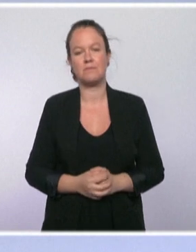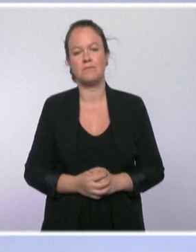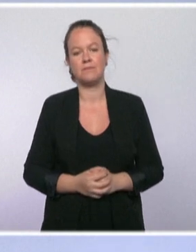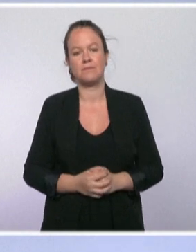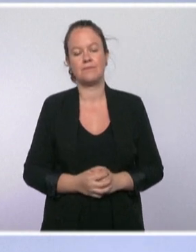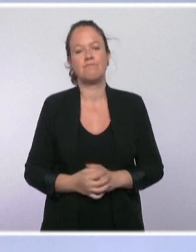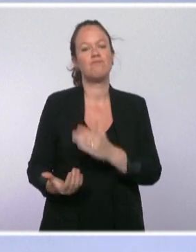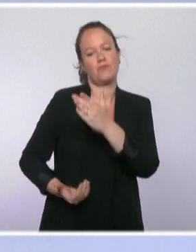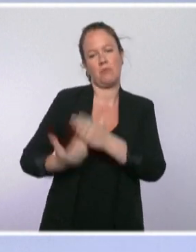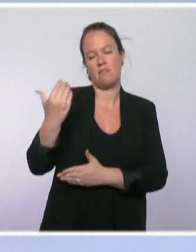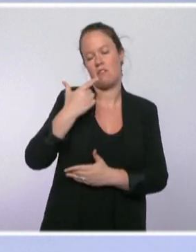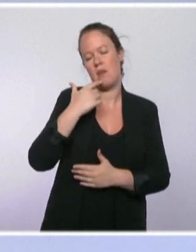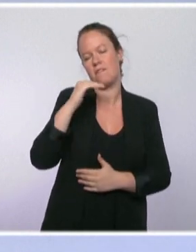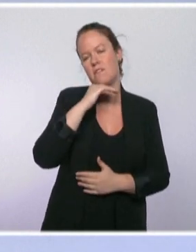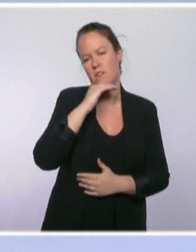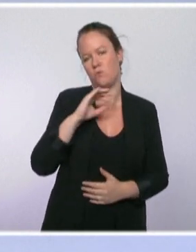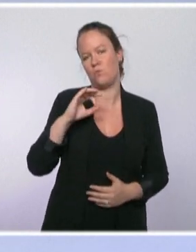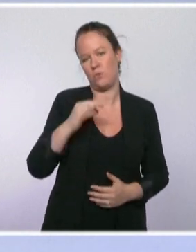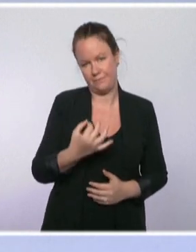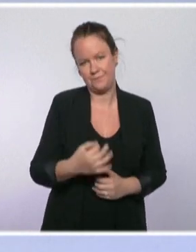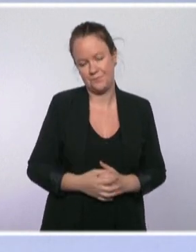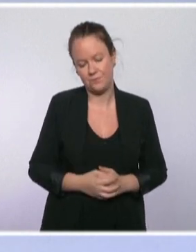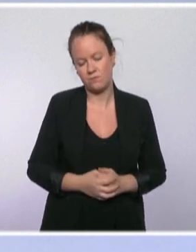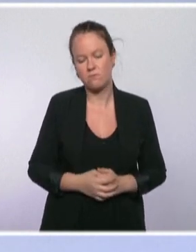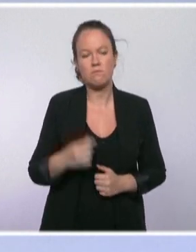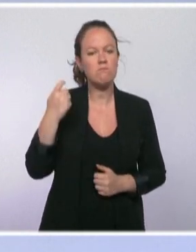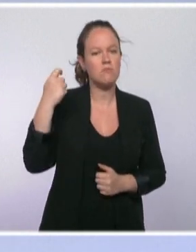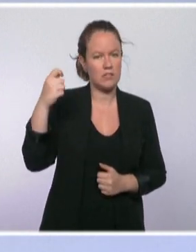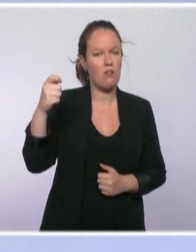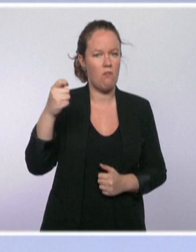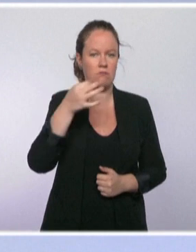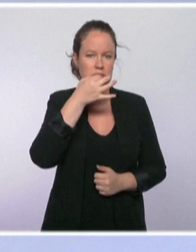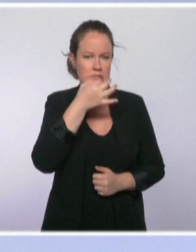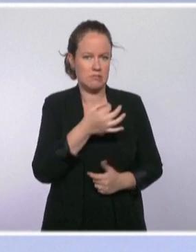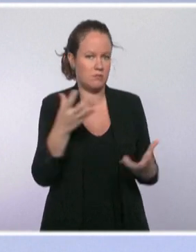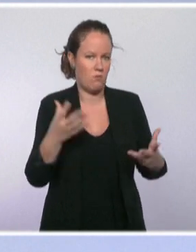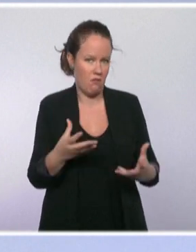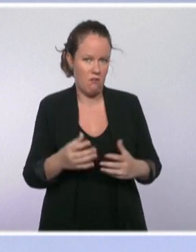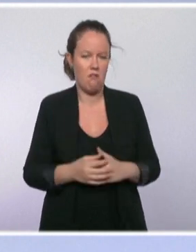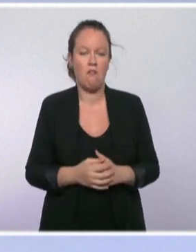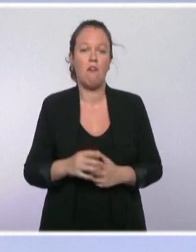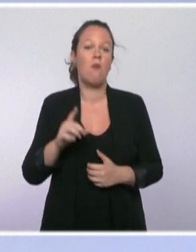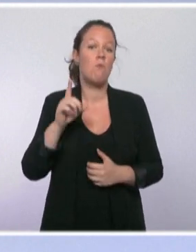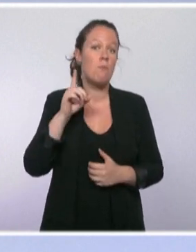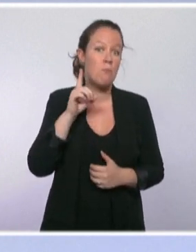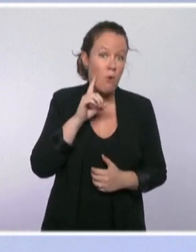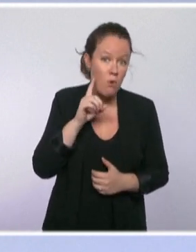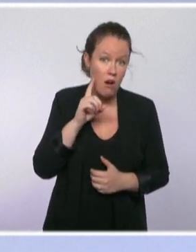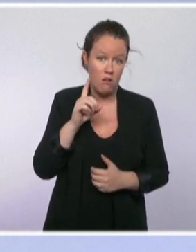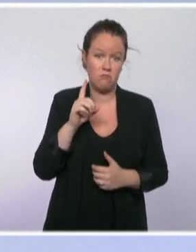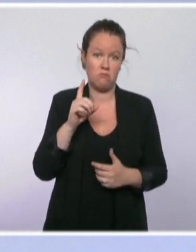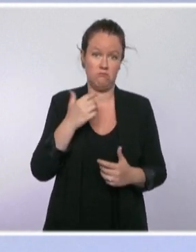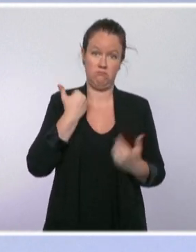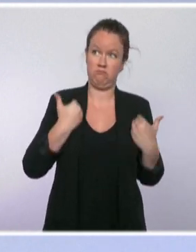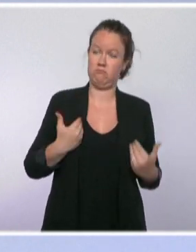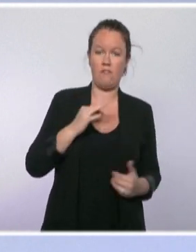Le président est revenu rapidement sur cette affaire. Il a rappelé notamment les raisons de la réaction diplomatique de la